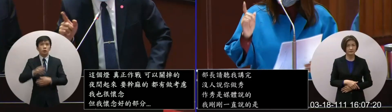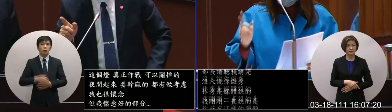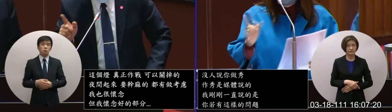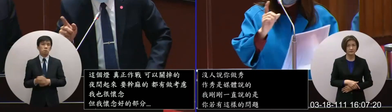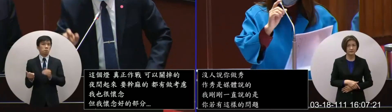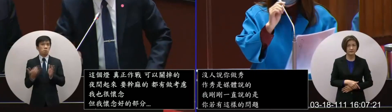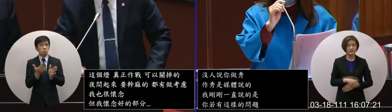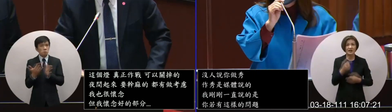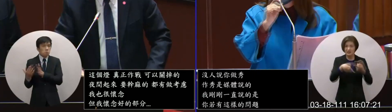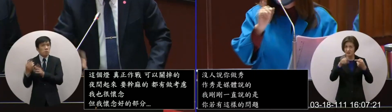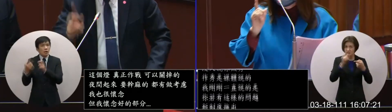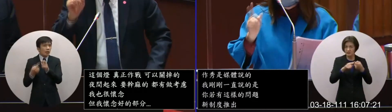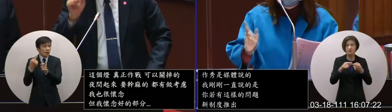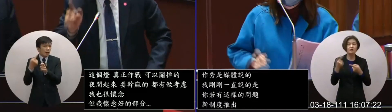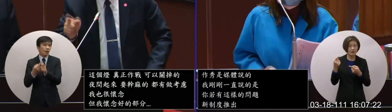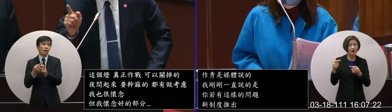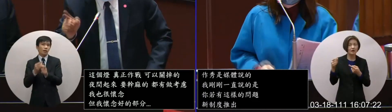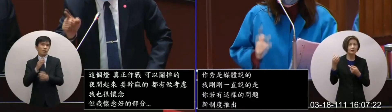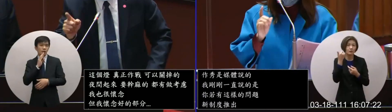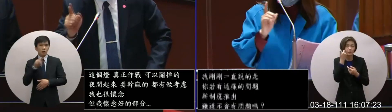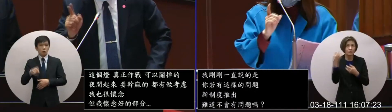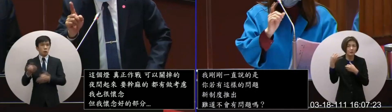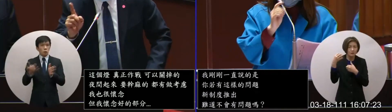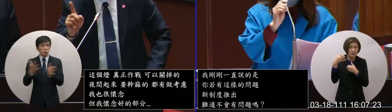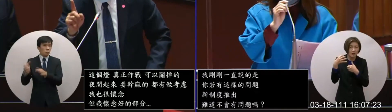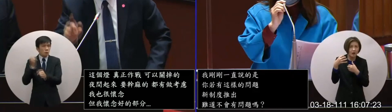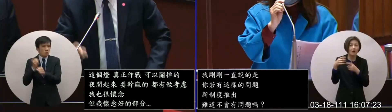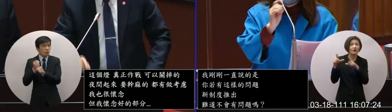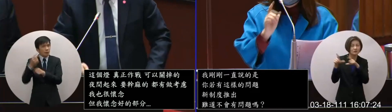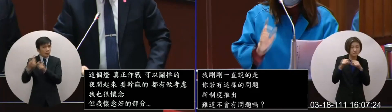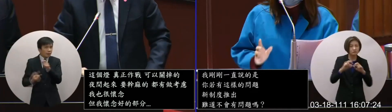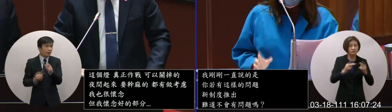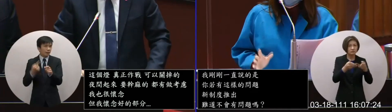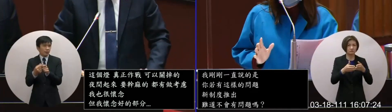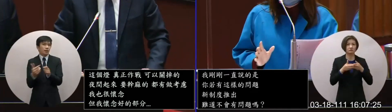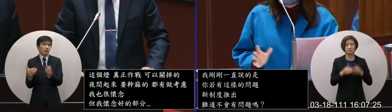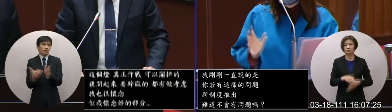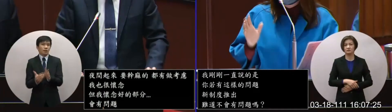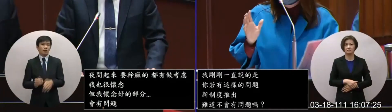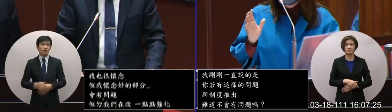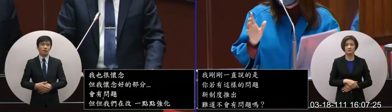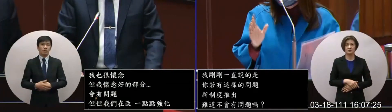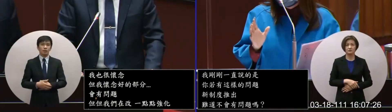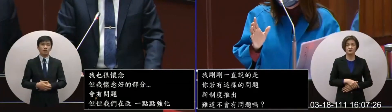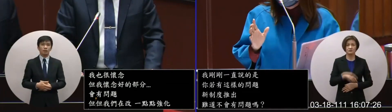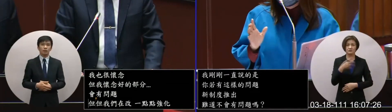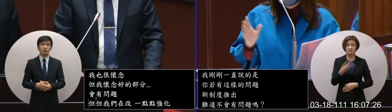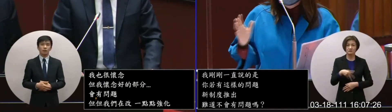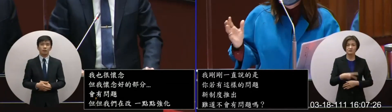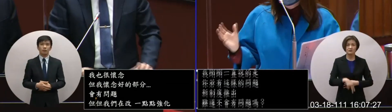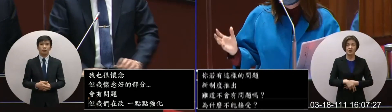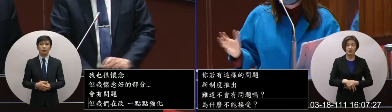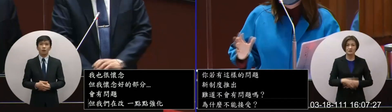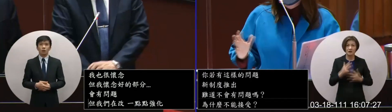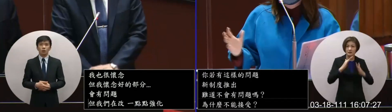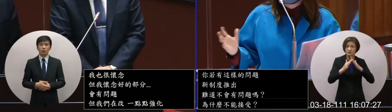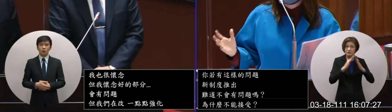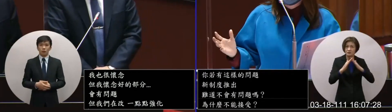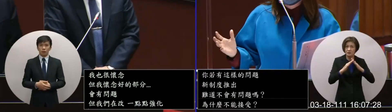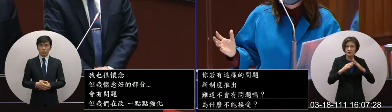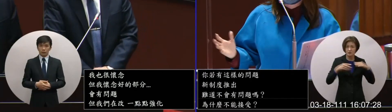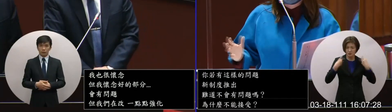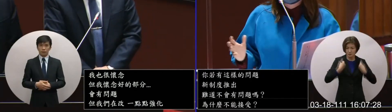之下就该要去修正因为我想要强调的因为战斗客庄是两